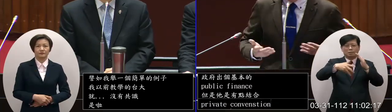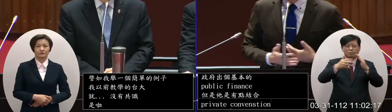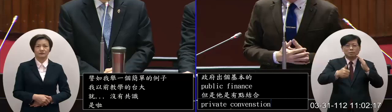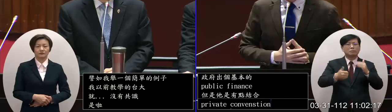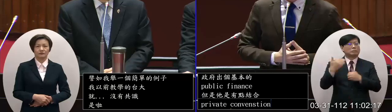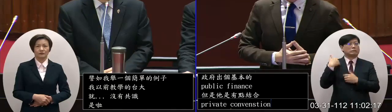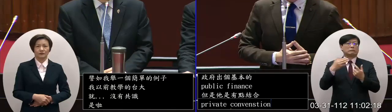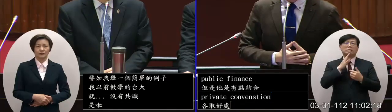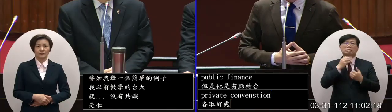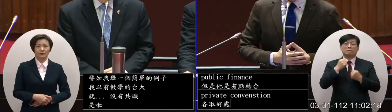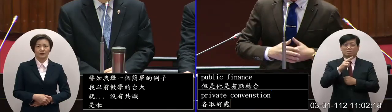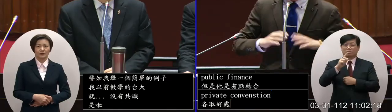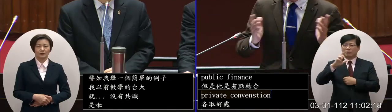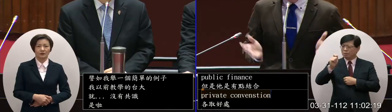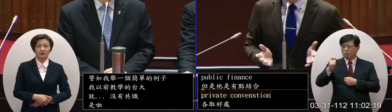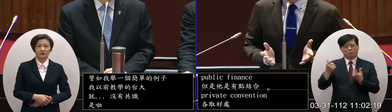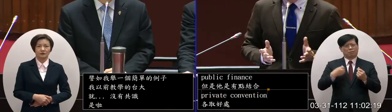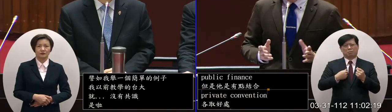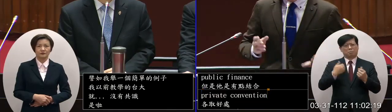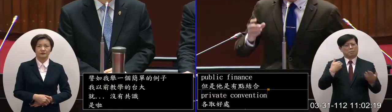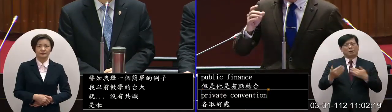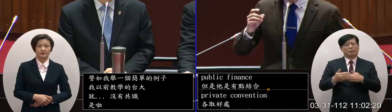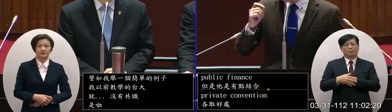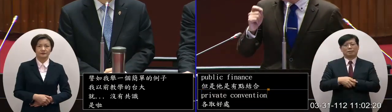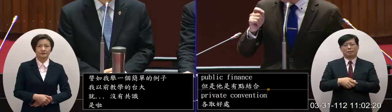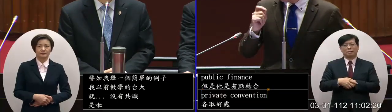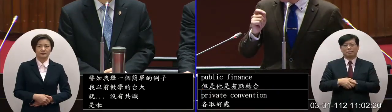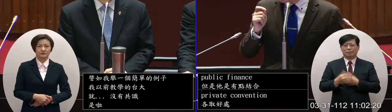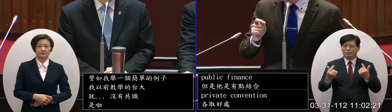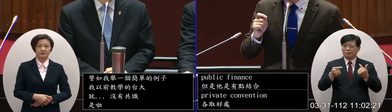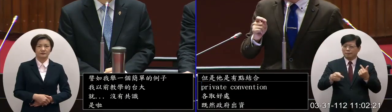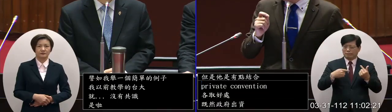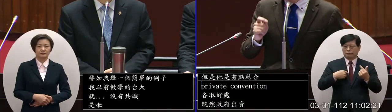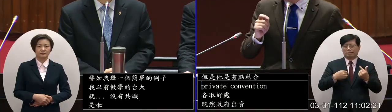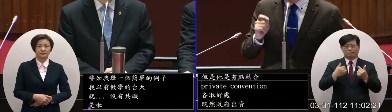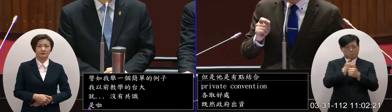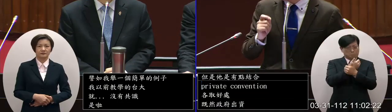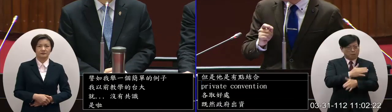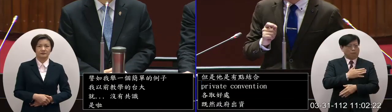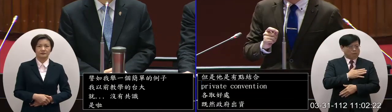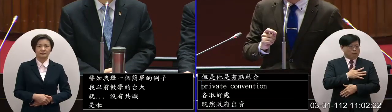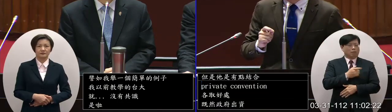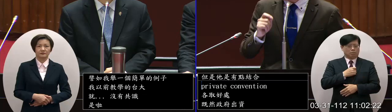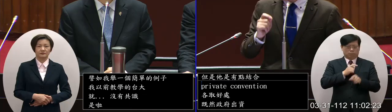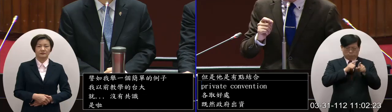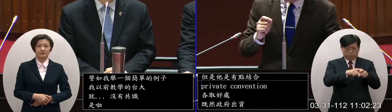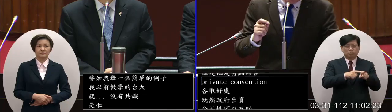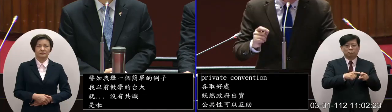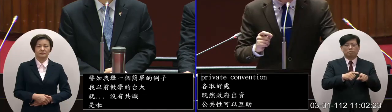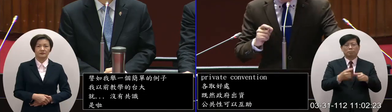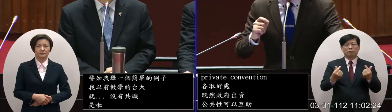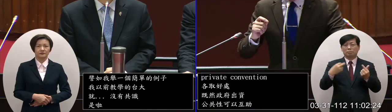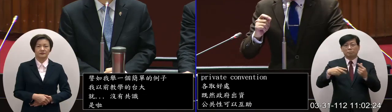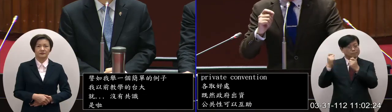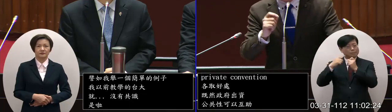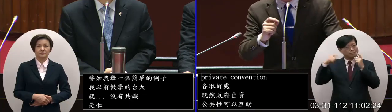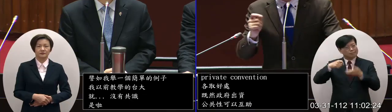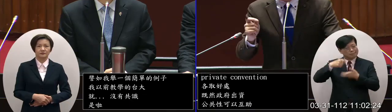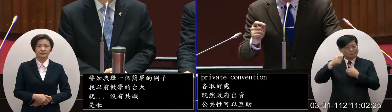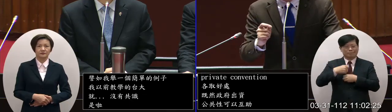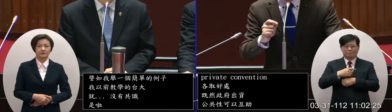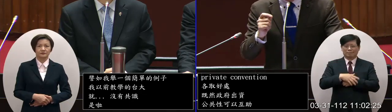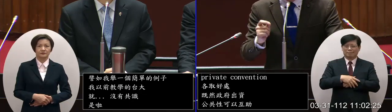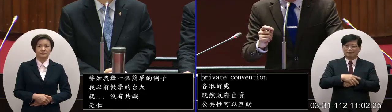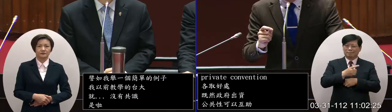他自己以前就在UC其實他非常的清楚所以這就實際上可能真的要往這個而且現在我們最近常在講什麼